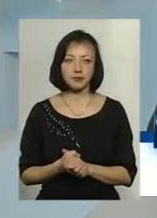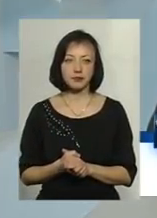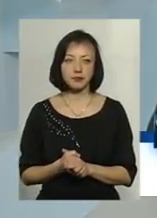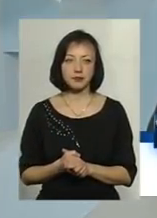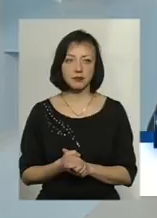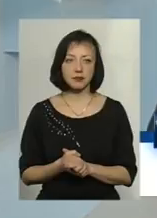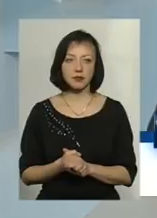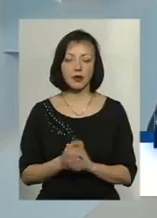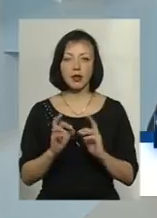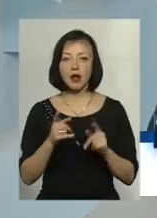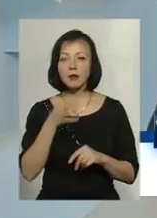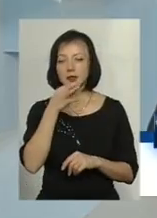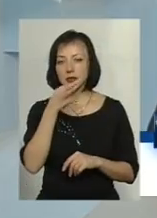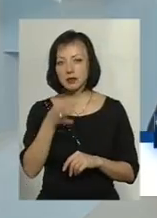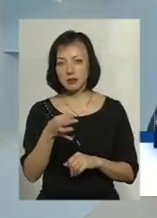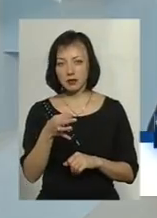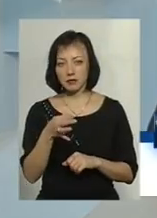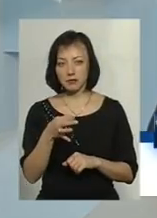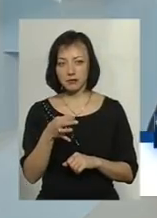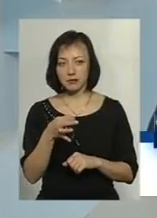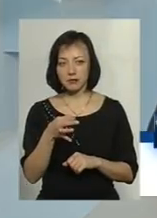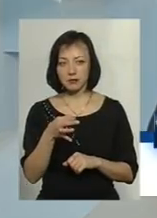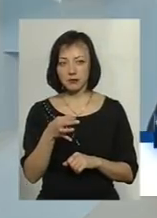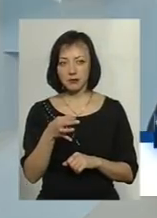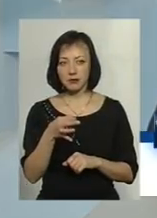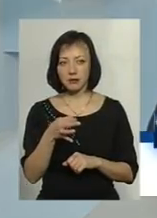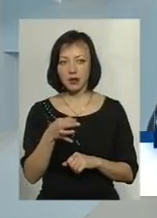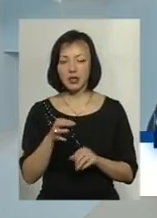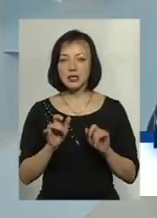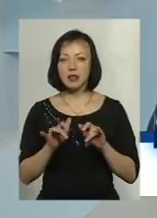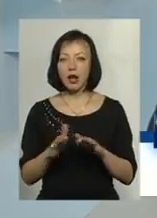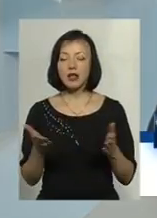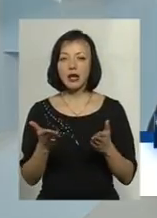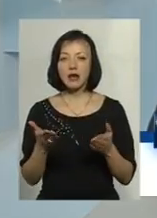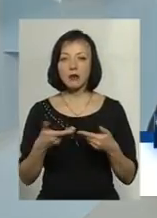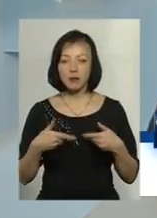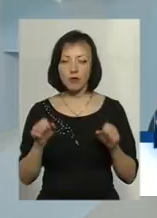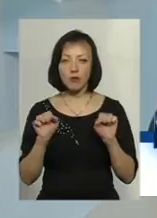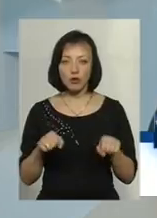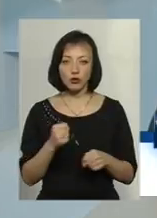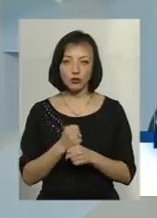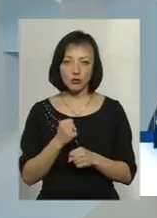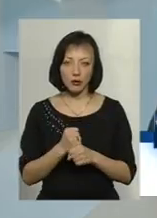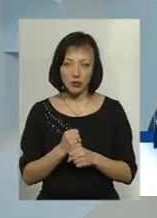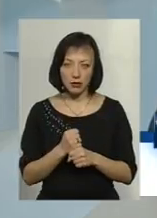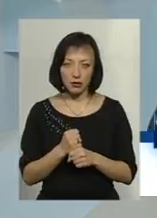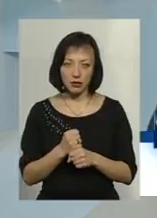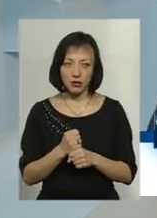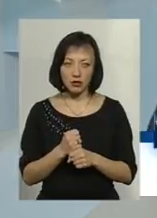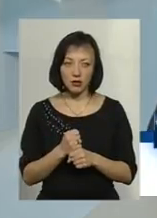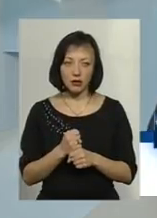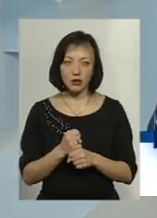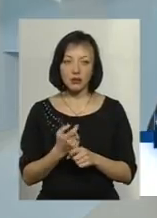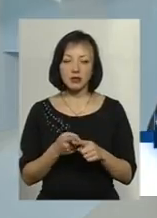Як би сказати, в тих заходів, яких ми можемо вжити, з найбільш